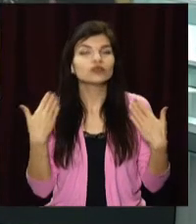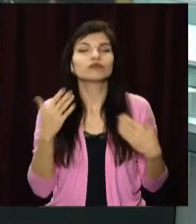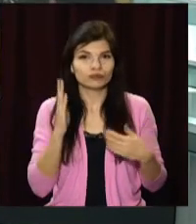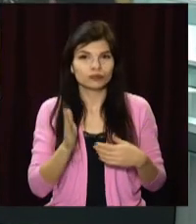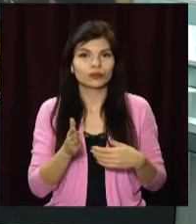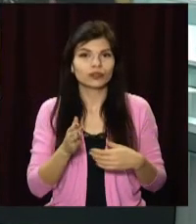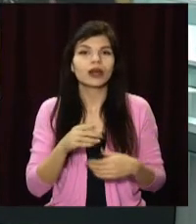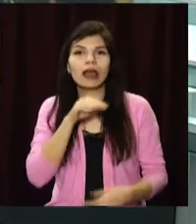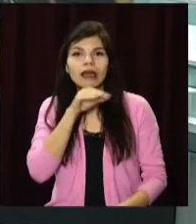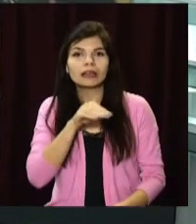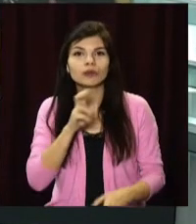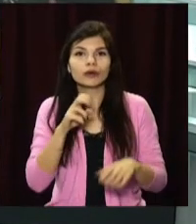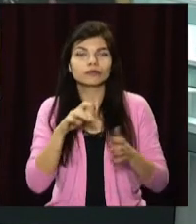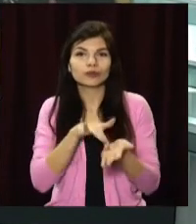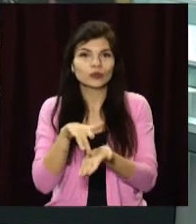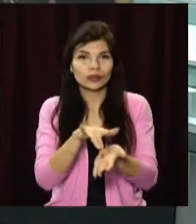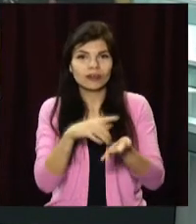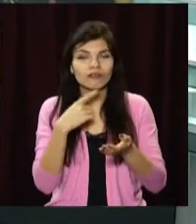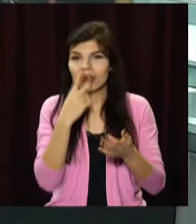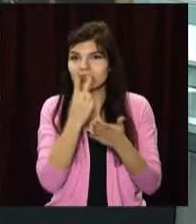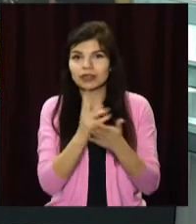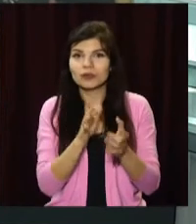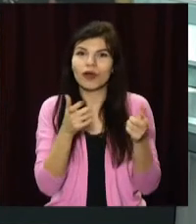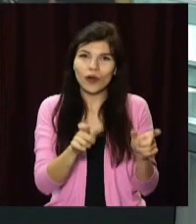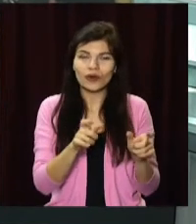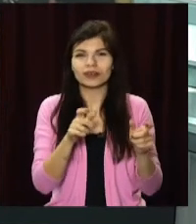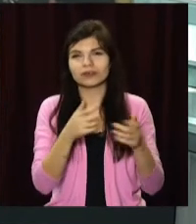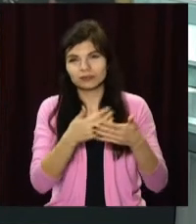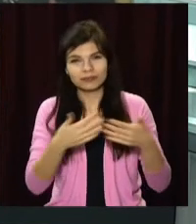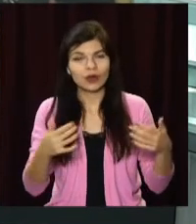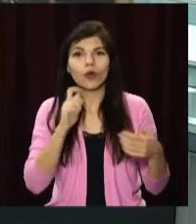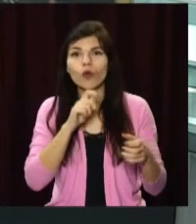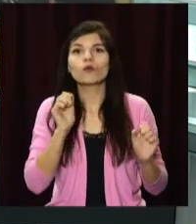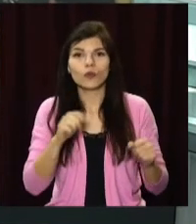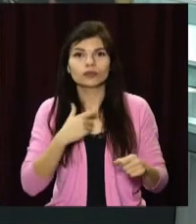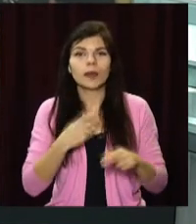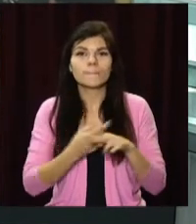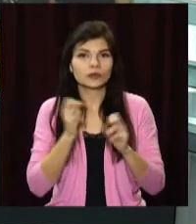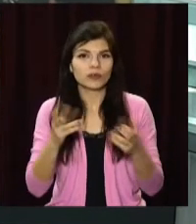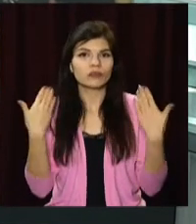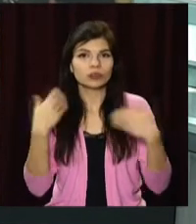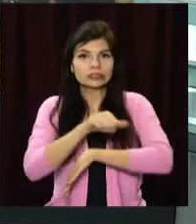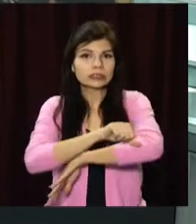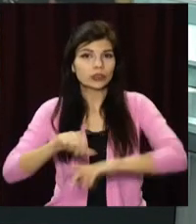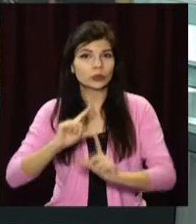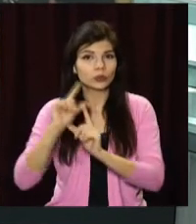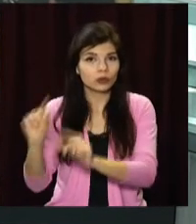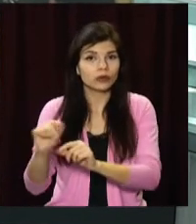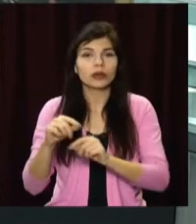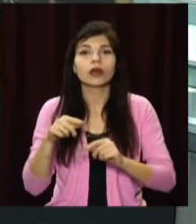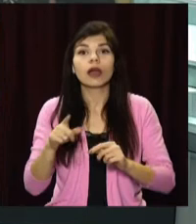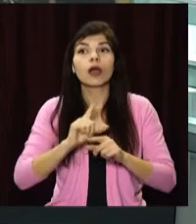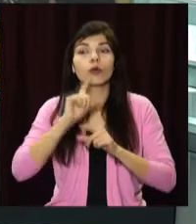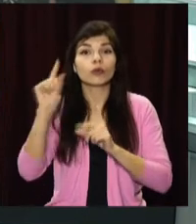Відпочинку бути. Експерти з туризму кажуть, незважаючи на пандемію коронавірусу, українці можуть влаштувати собі безпечний відпочинок за